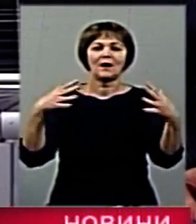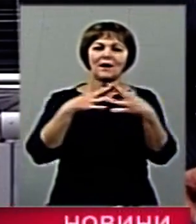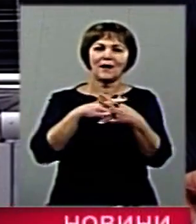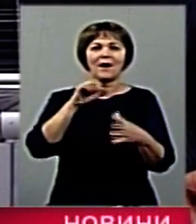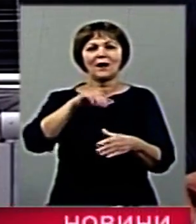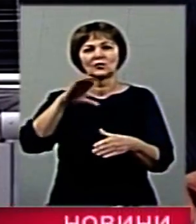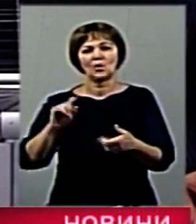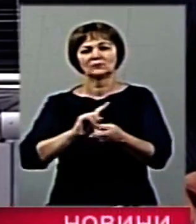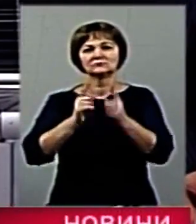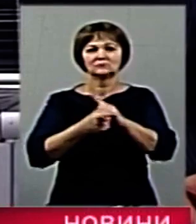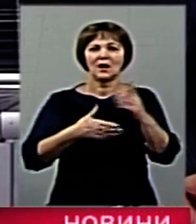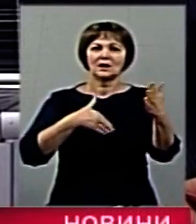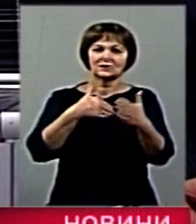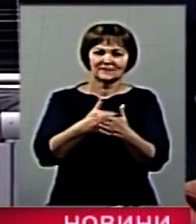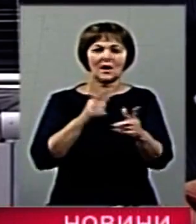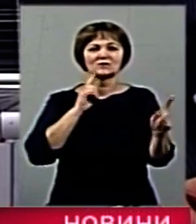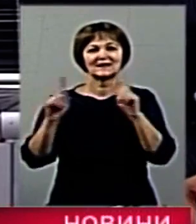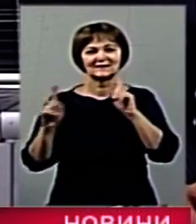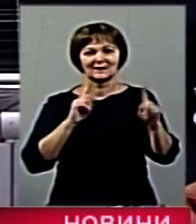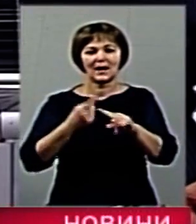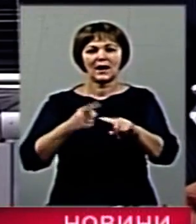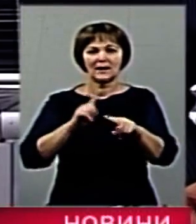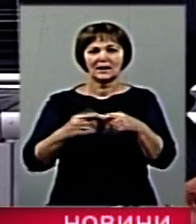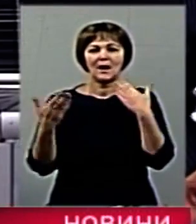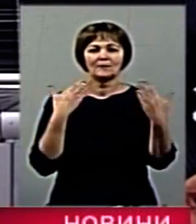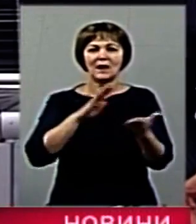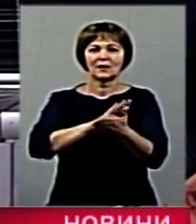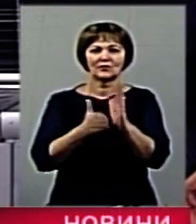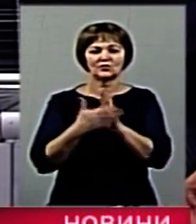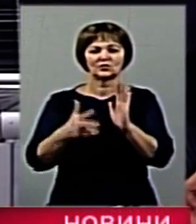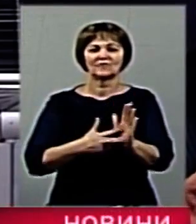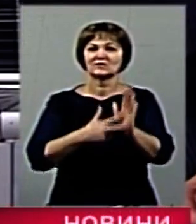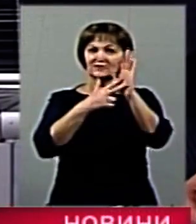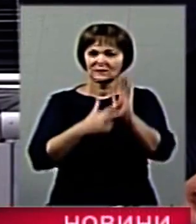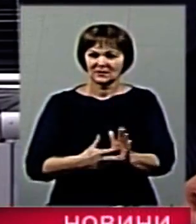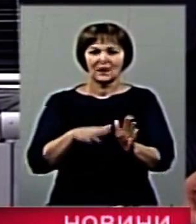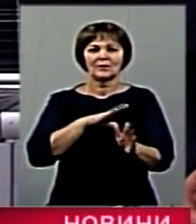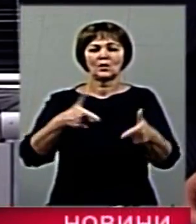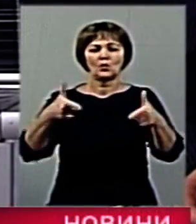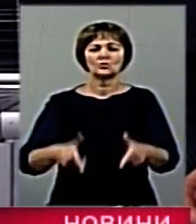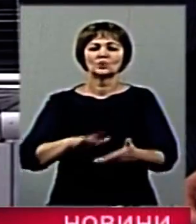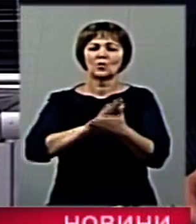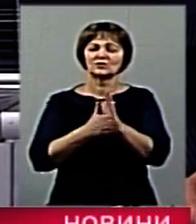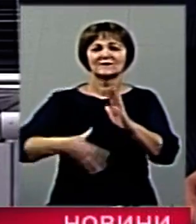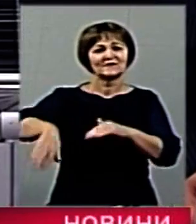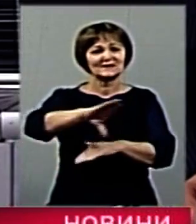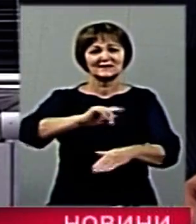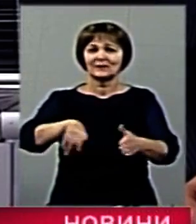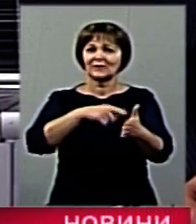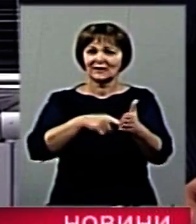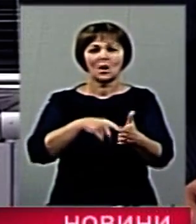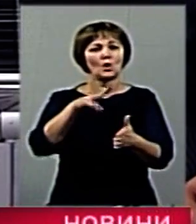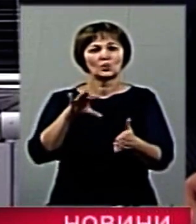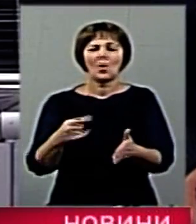активістів переросло на засіданні виконкому у конфлікт. Перемовини із забудовником ведуться 8 місяців. Були узгоджені всі питання, проте голосів для